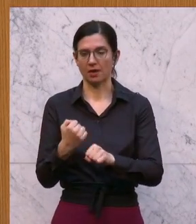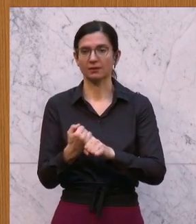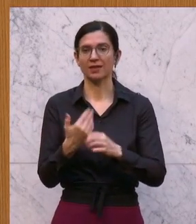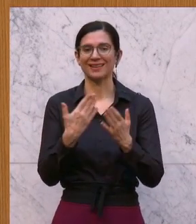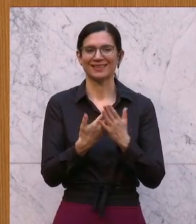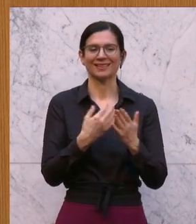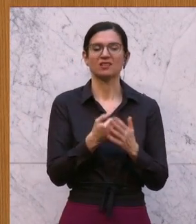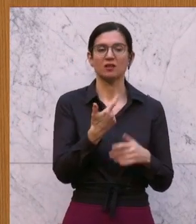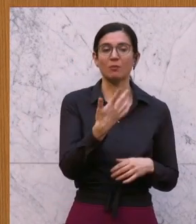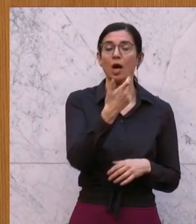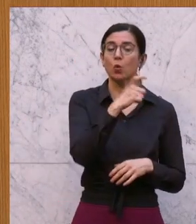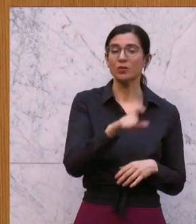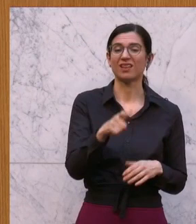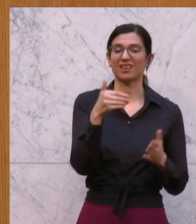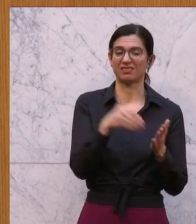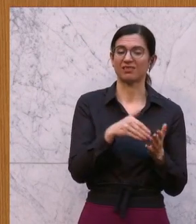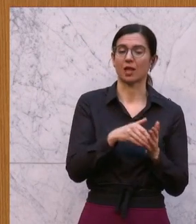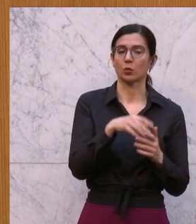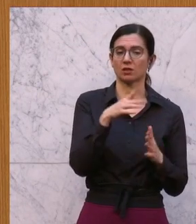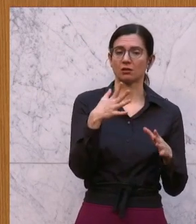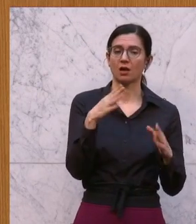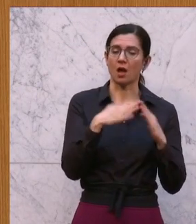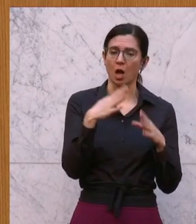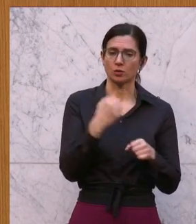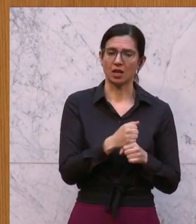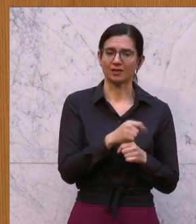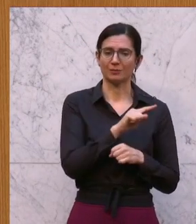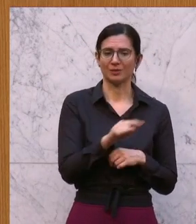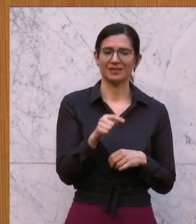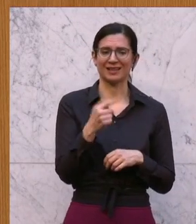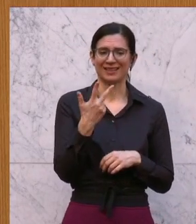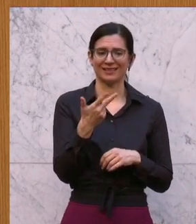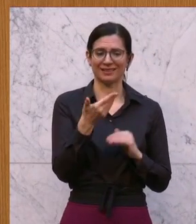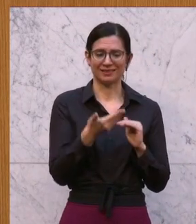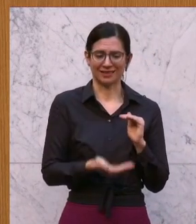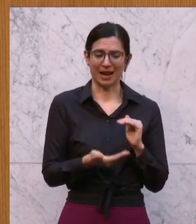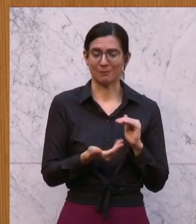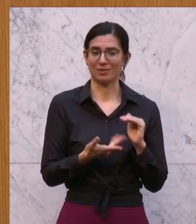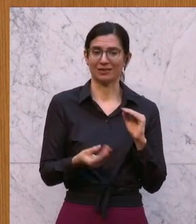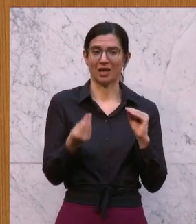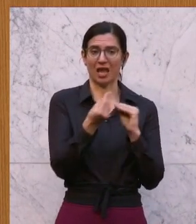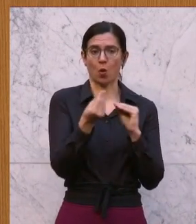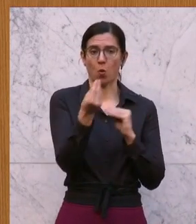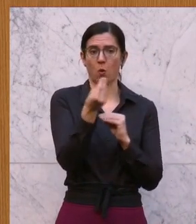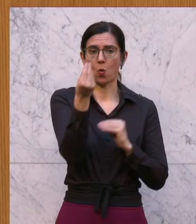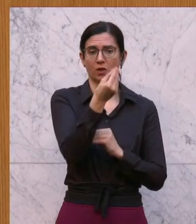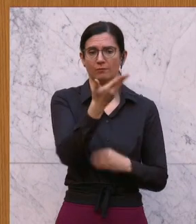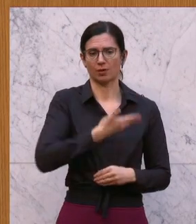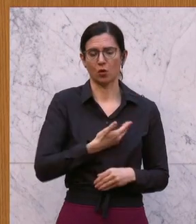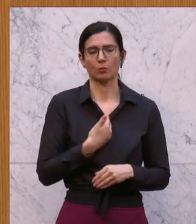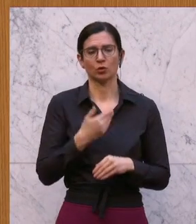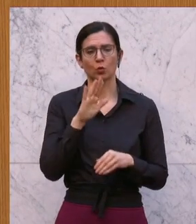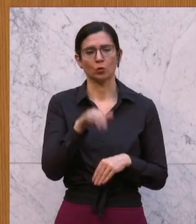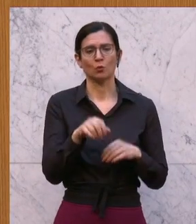haben hunderttausende Haushalte bereits letztes Jahr bis zu drei Mieterhöhungen bekommen und haben mehr als